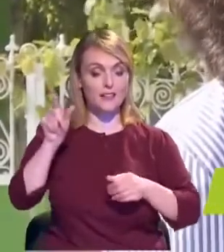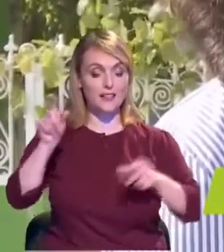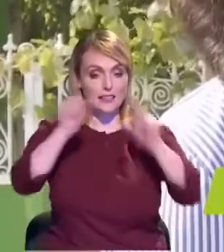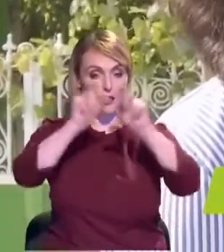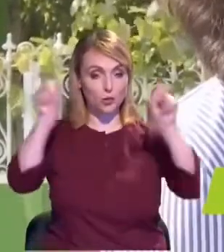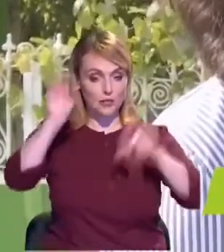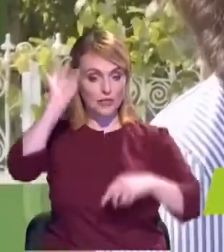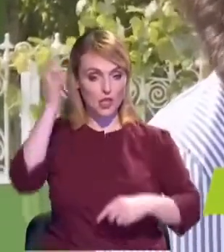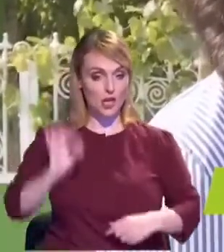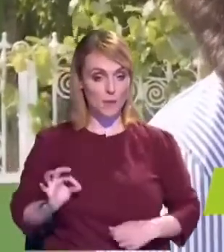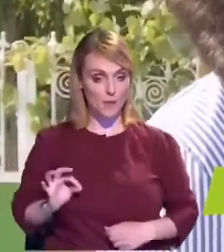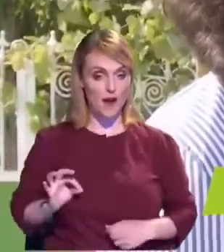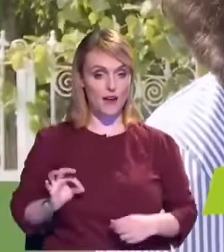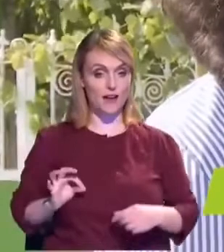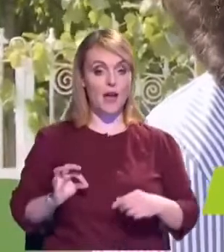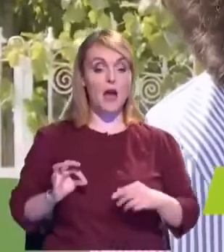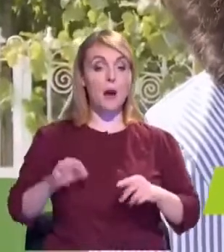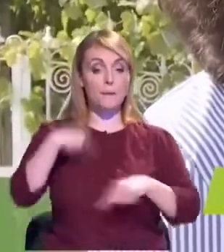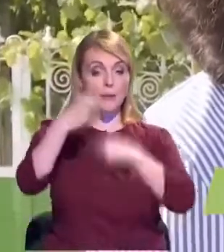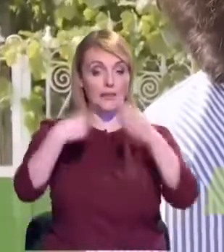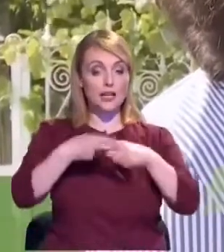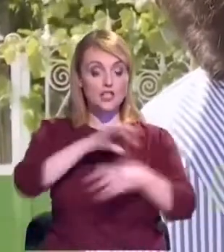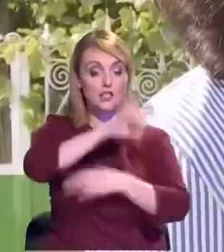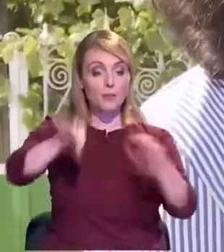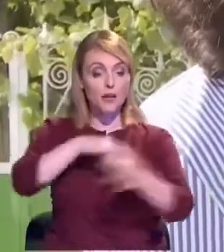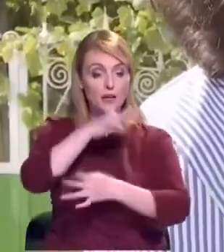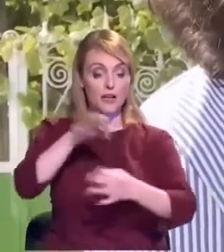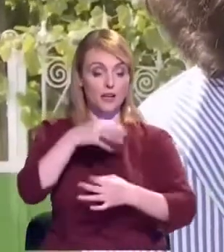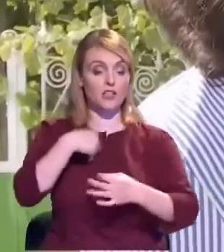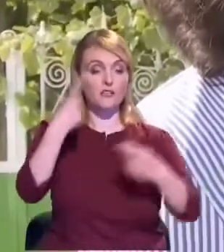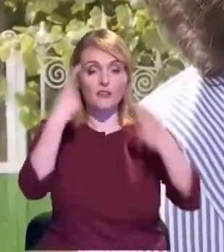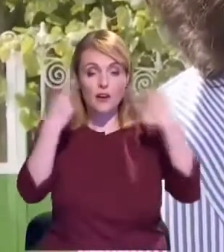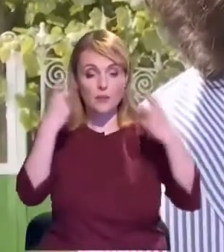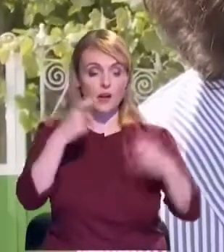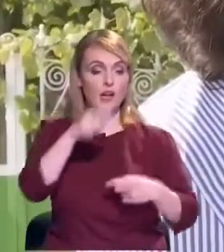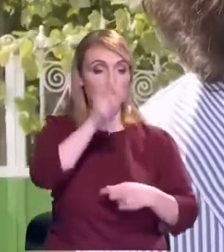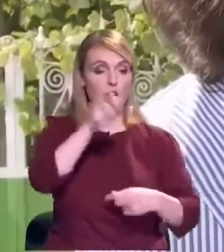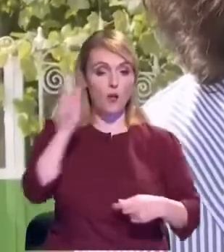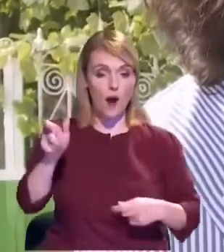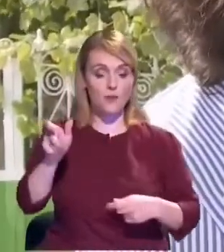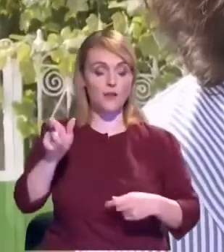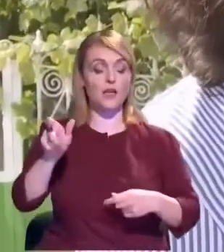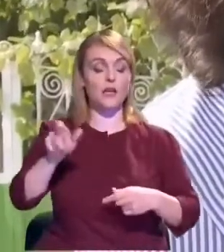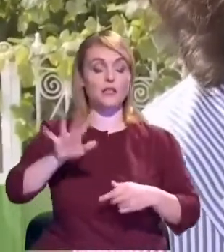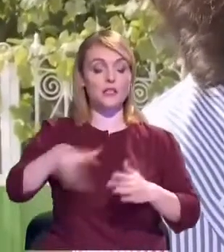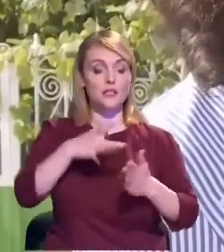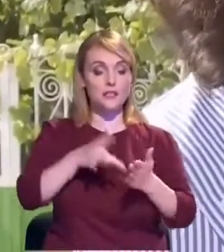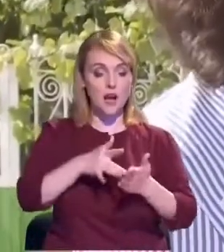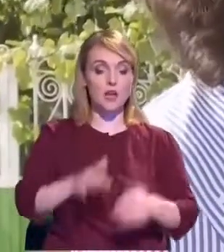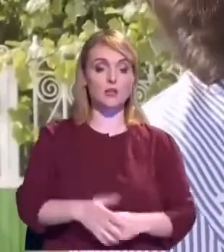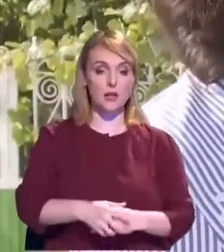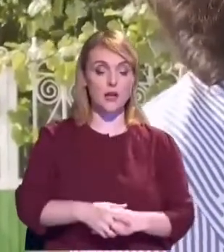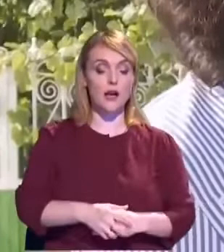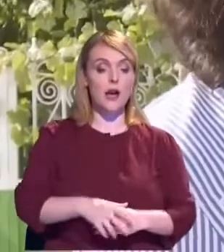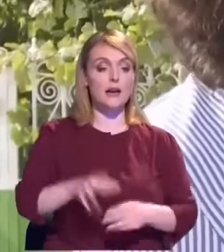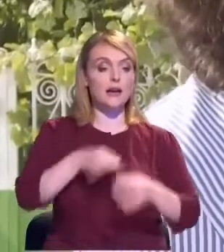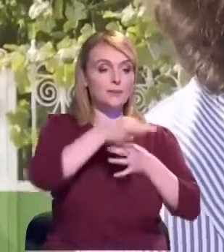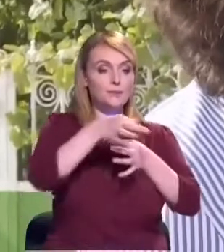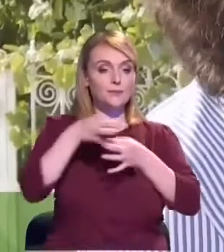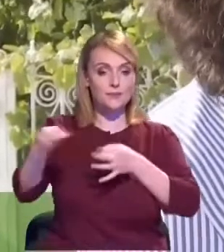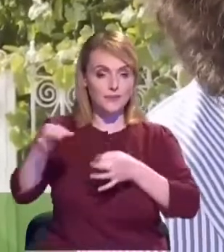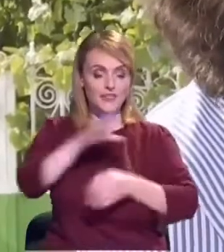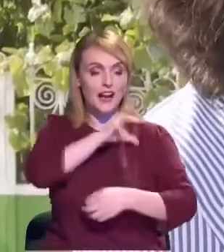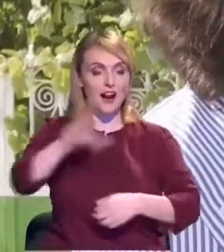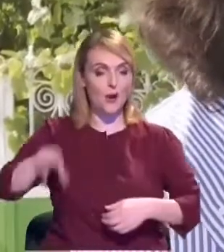încerca să informăm și sensibilizăm cetățenii din municipiu CAHUL, Satul Crihana, Vechi, Cotihana și Roșu,